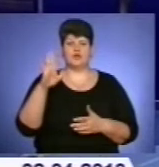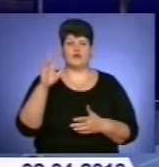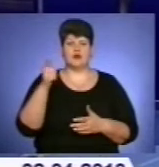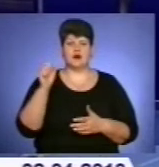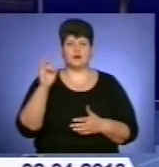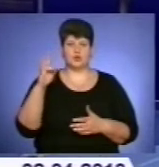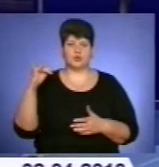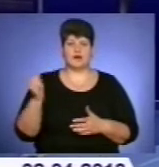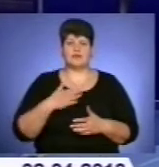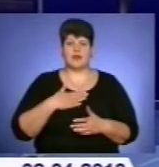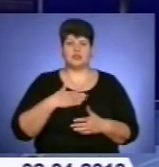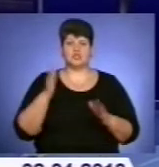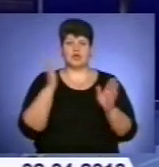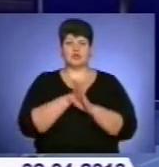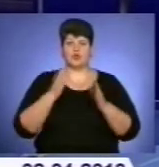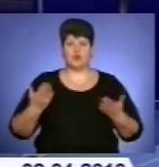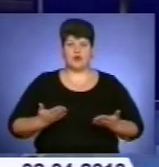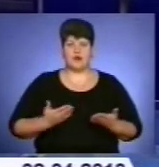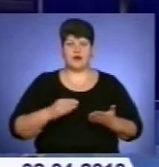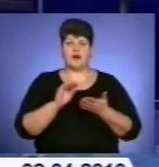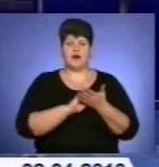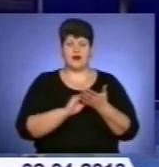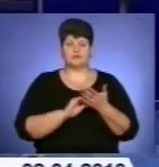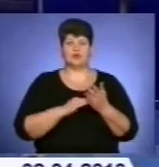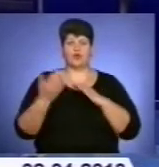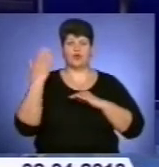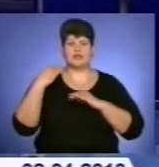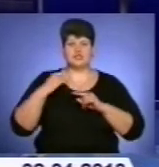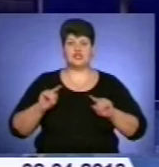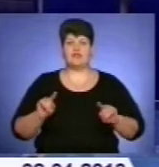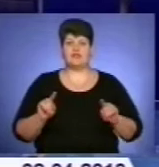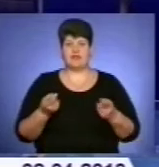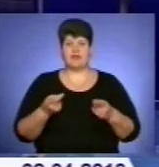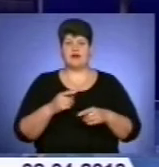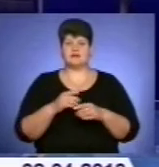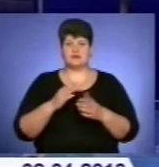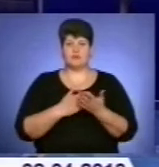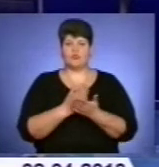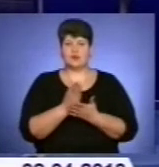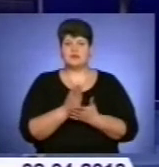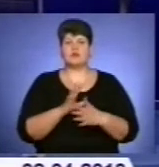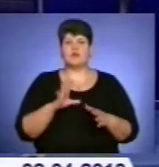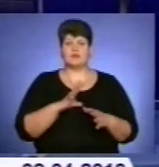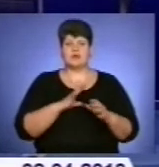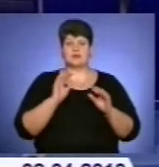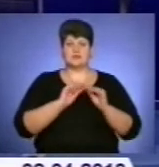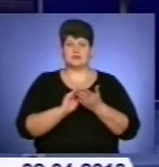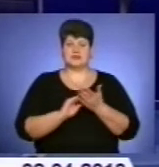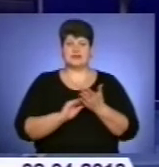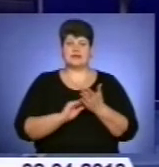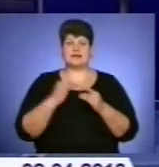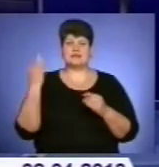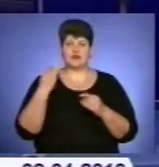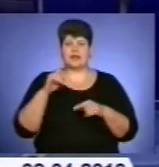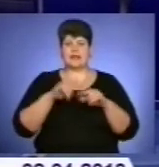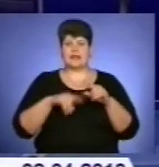доля». Автор колишній політв'язень у вже похилому віці зумів у вигляді автографічного твору передати історію не лише рідного